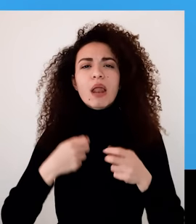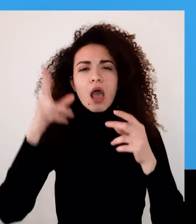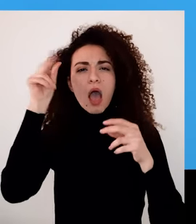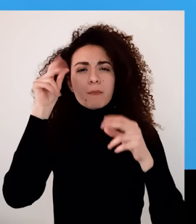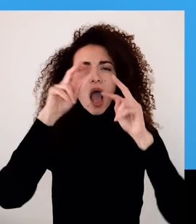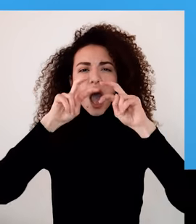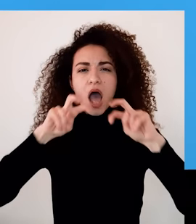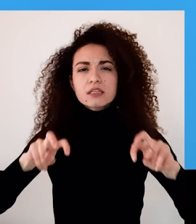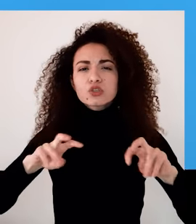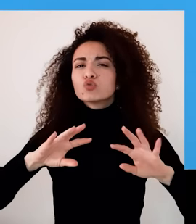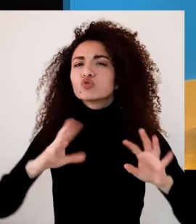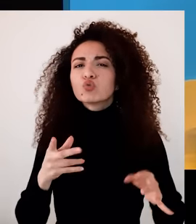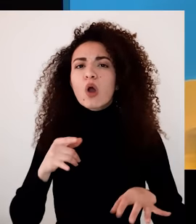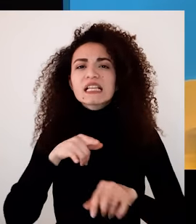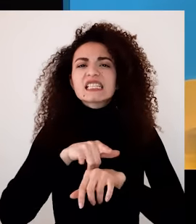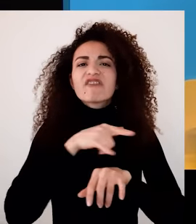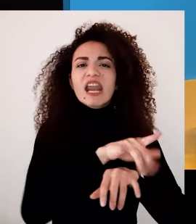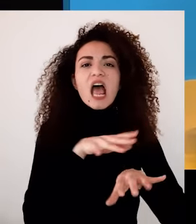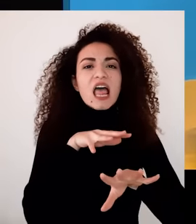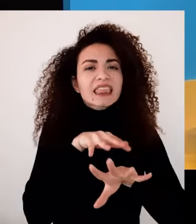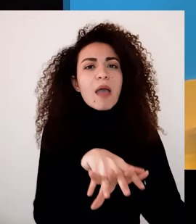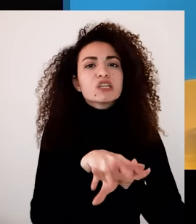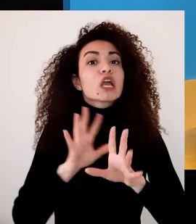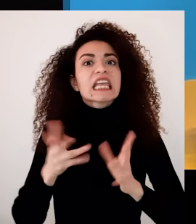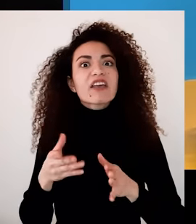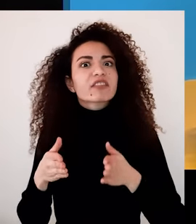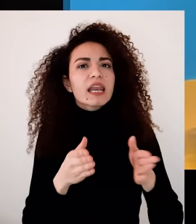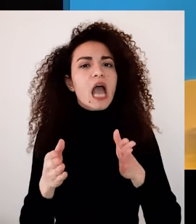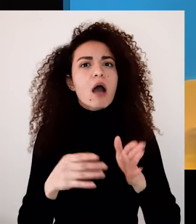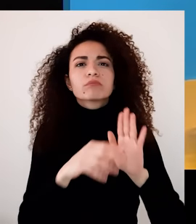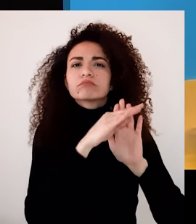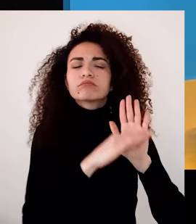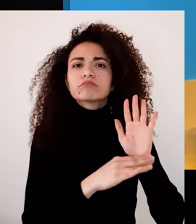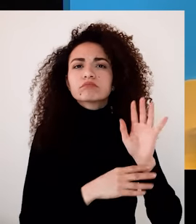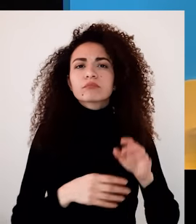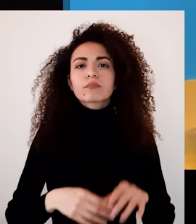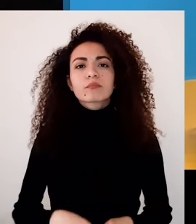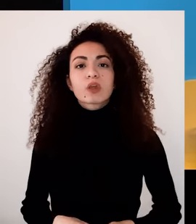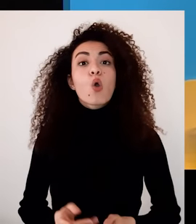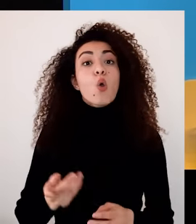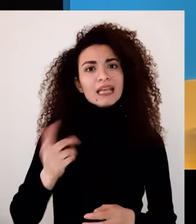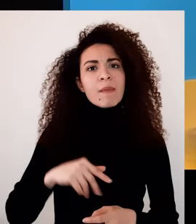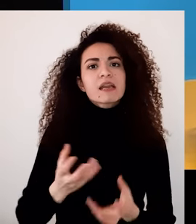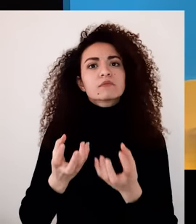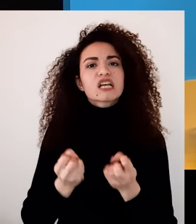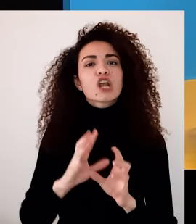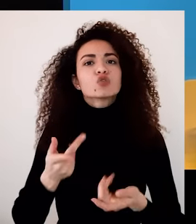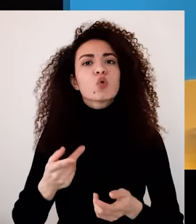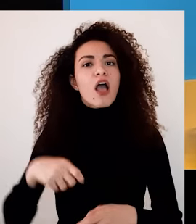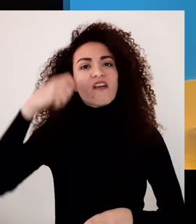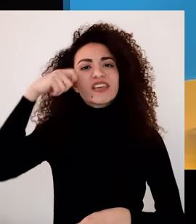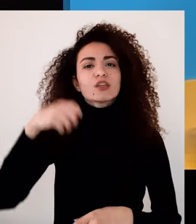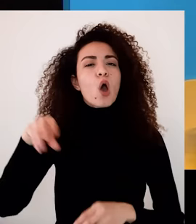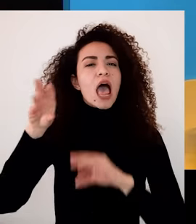قامت بالبحوث اللازمة عن نمازج سفر دامج لا تستوحي منها وكمان سجلت لأكميل موك عن